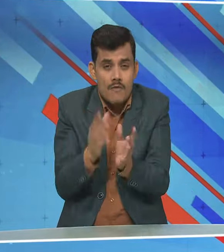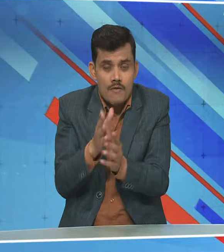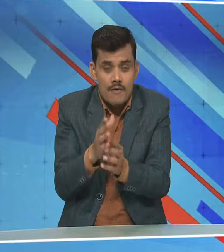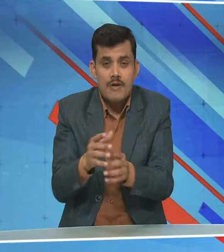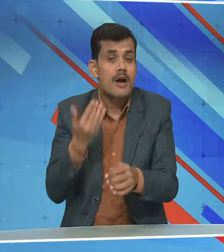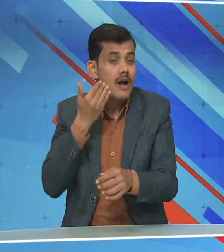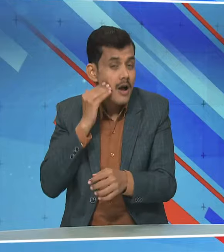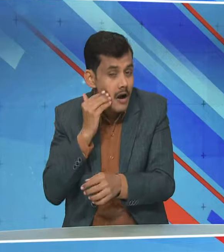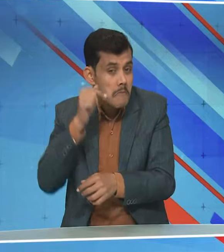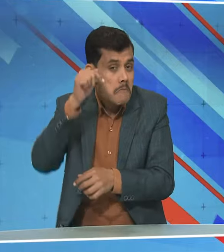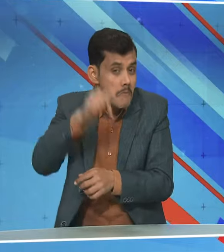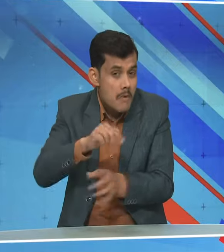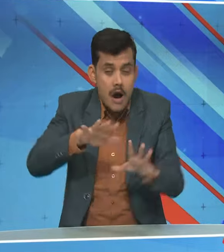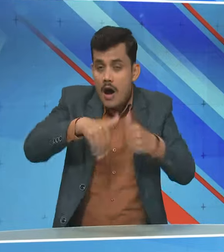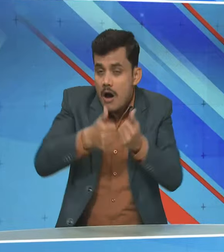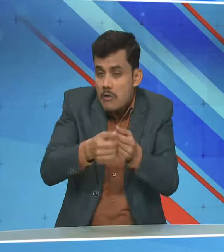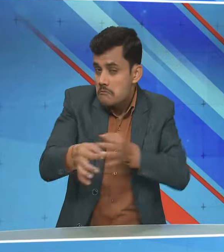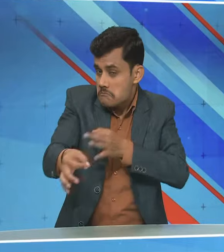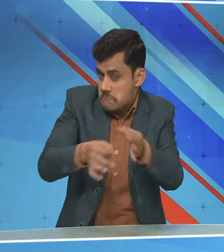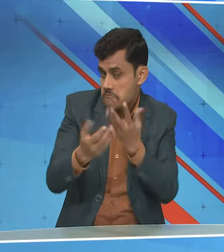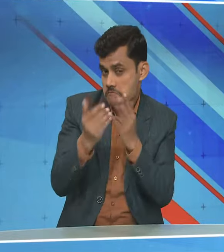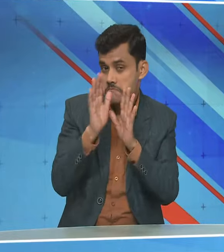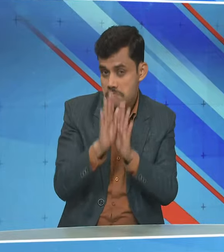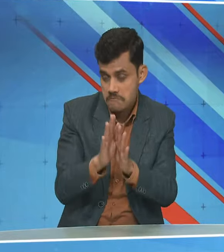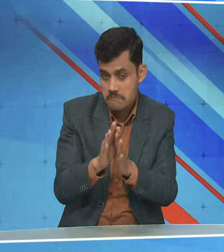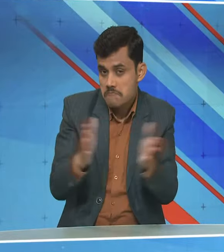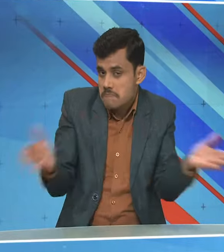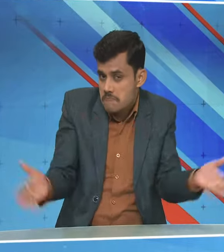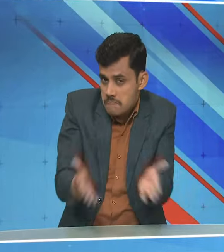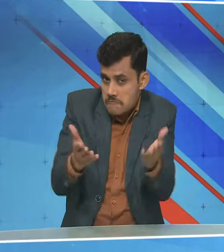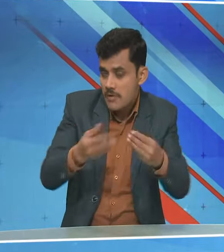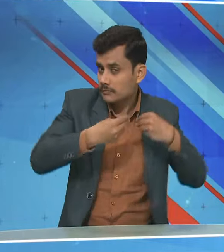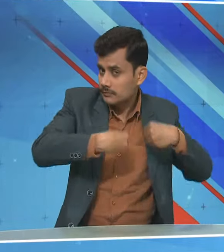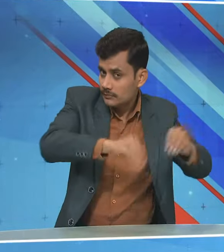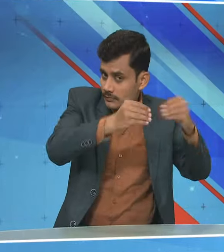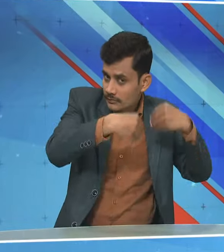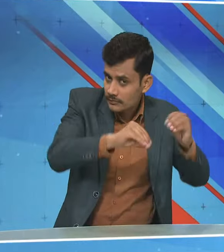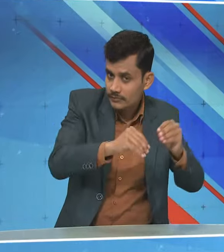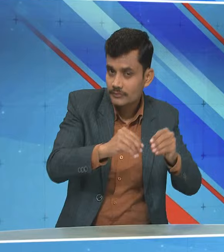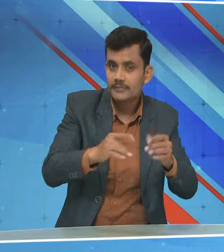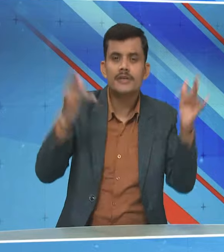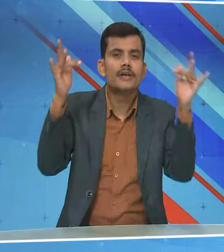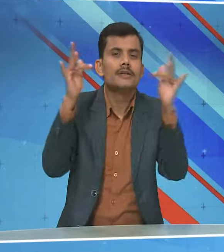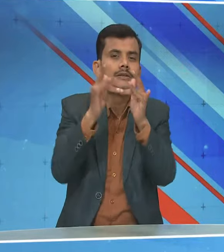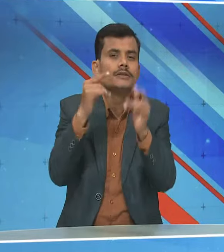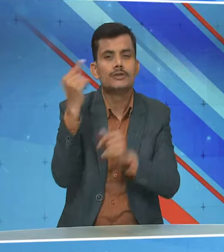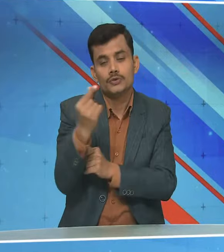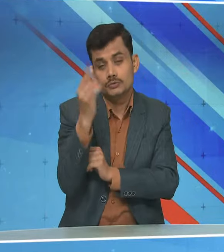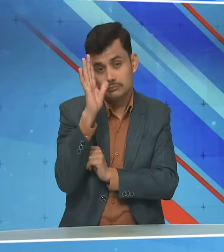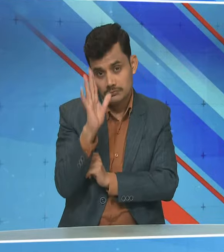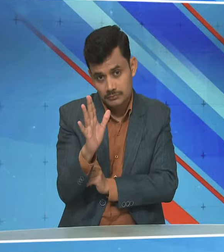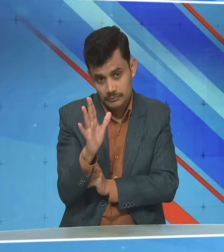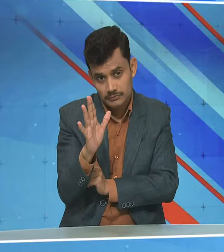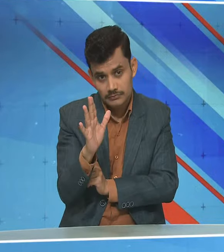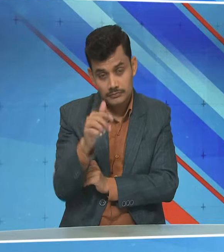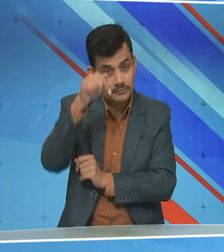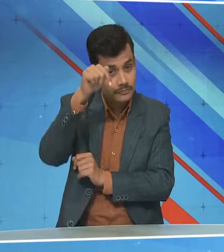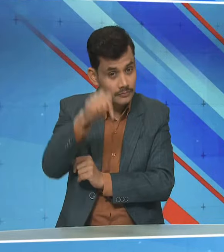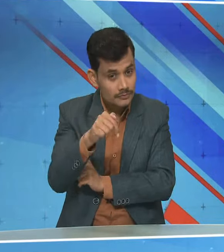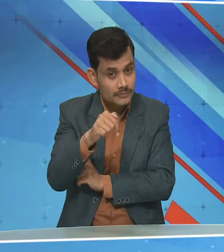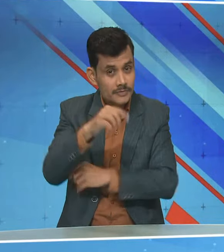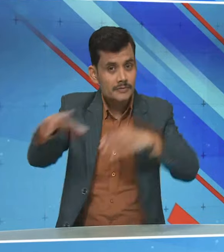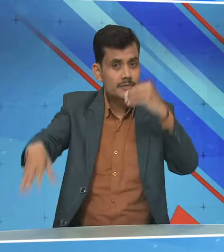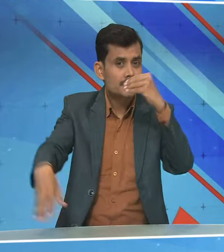एको्हाएν झाह ए एक्सार्ट्स्ट्रावार्स करंग लिएora